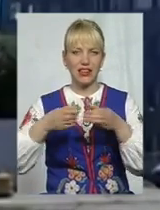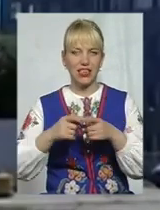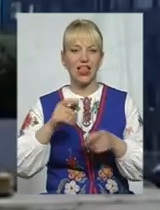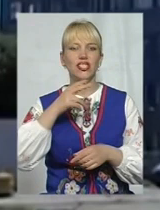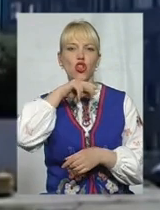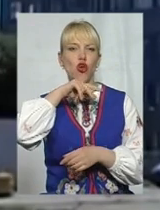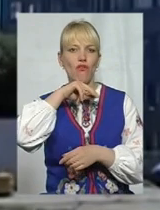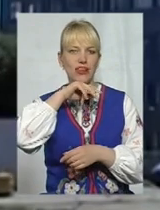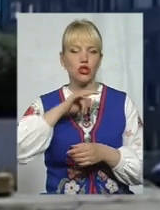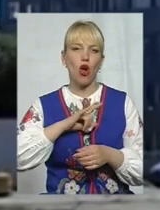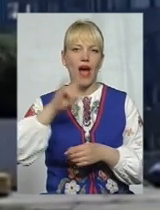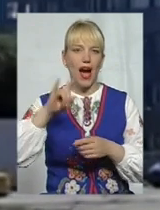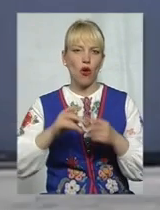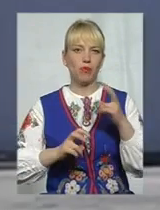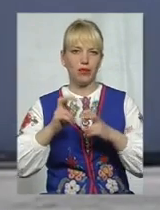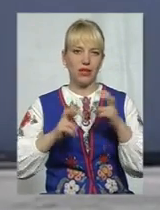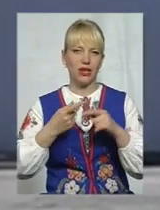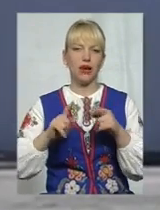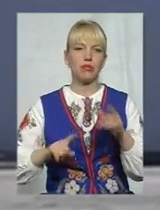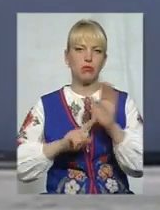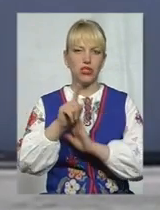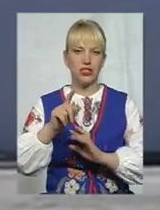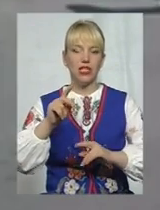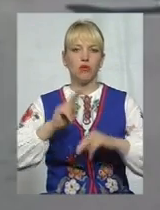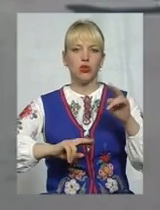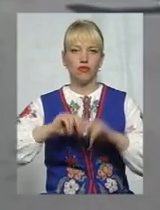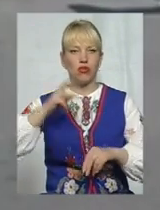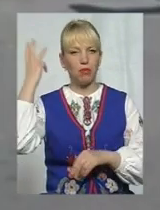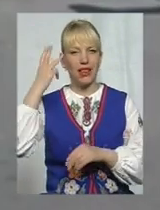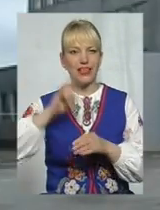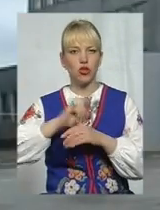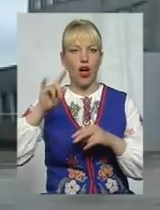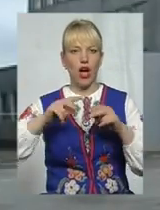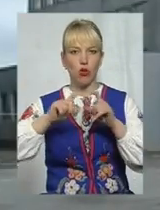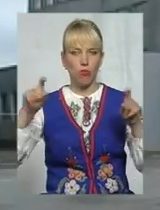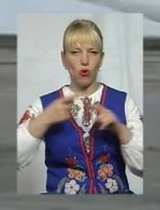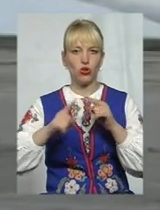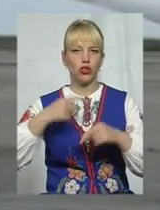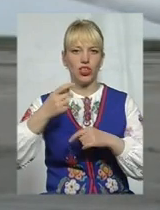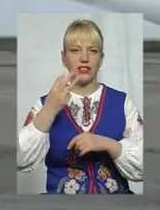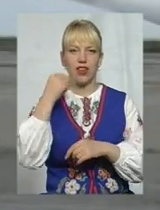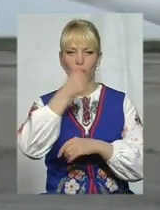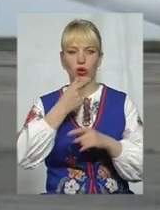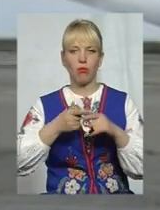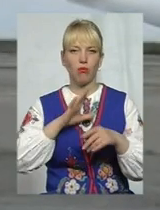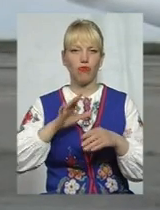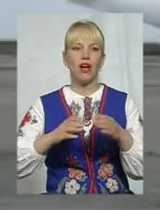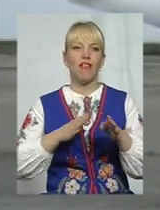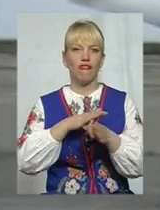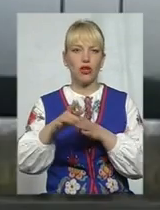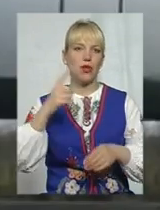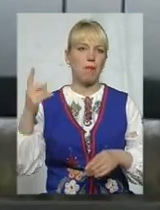Наприкінці 1971-го стартувало будівництво Хмельницького аеропорту. Через 13 років з нього був виконаний перший